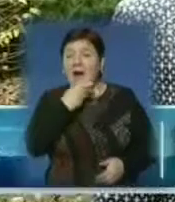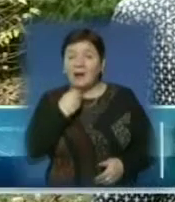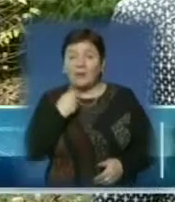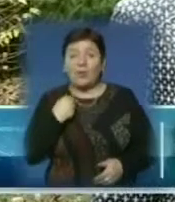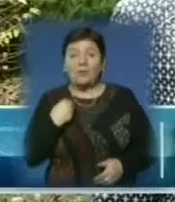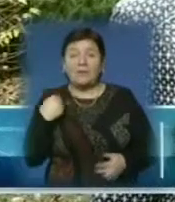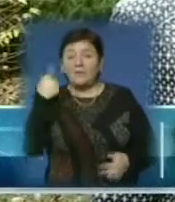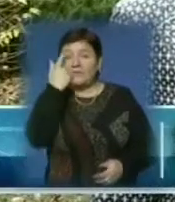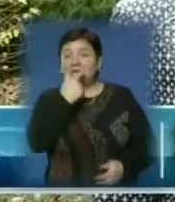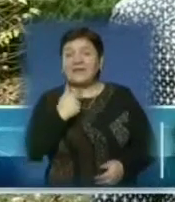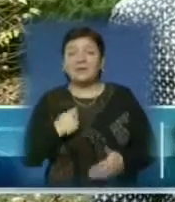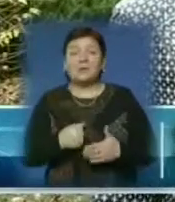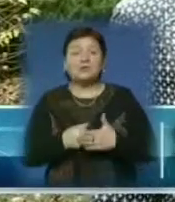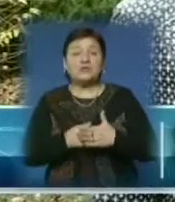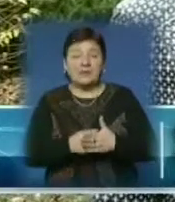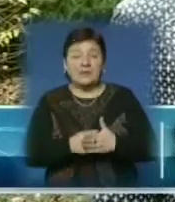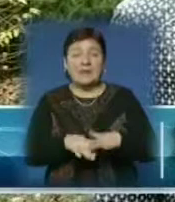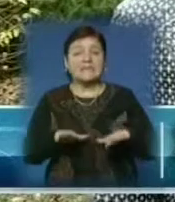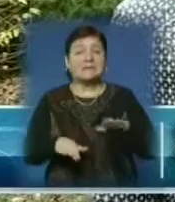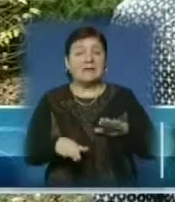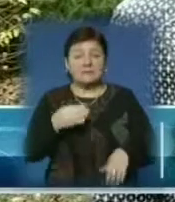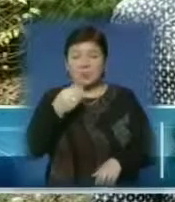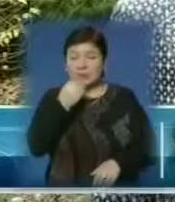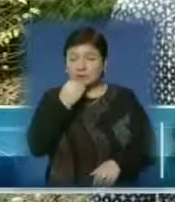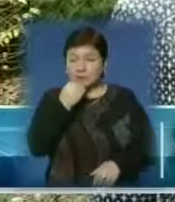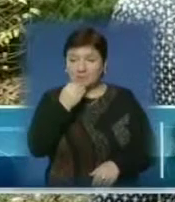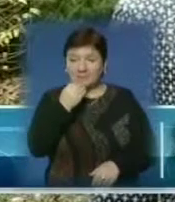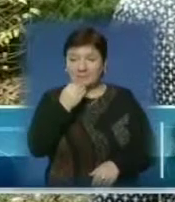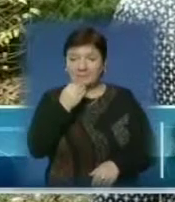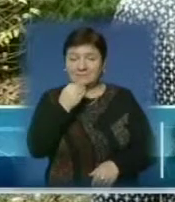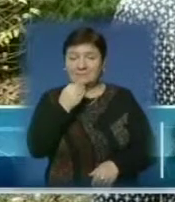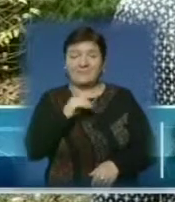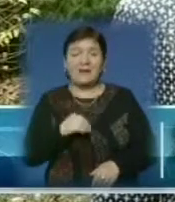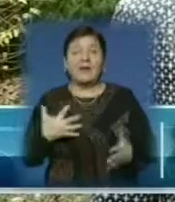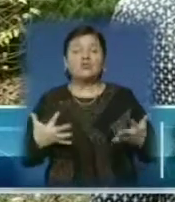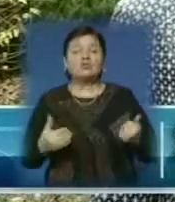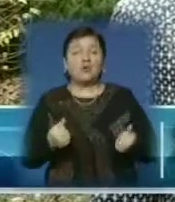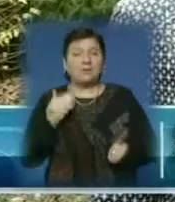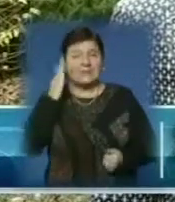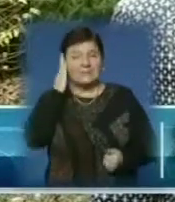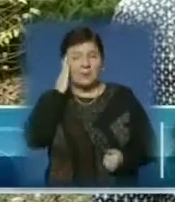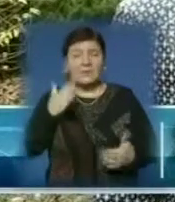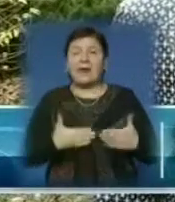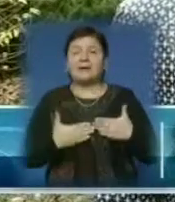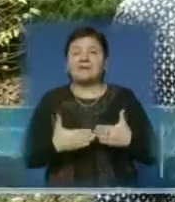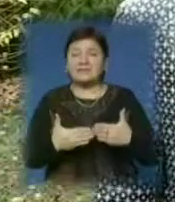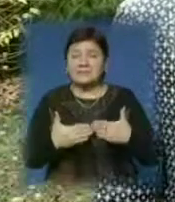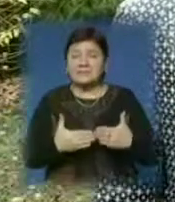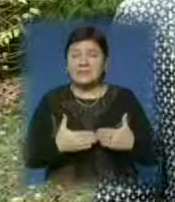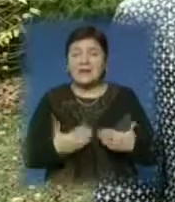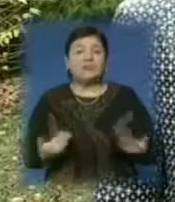основними елементами є збалансоване харчування, здоровий сон, активність, тому що